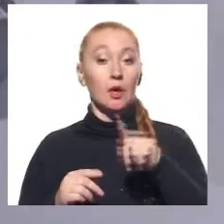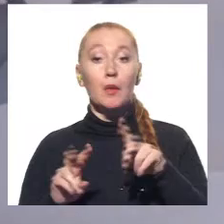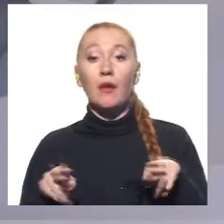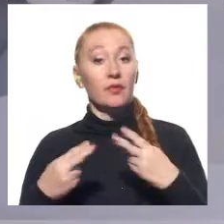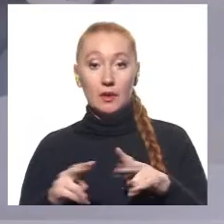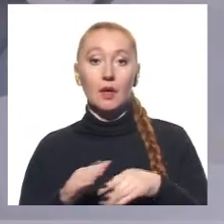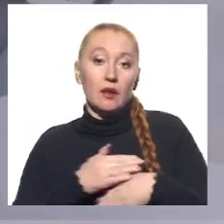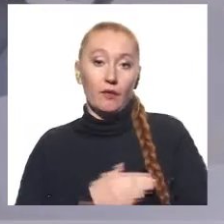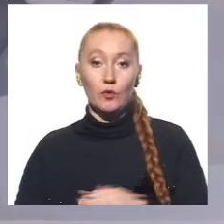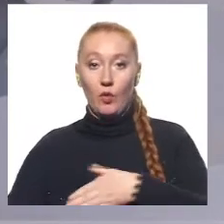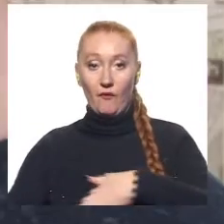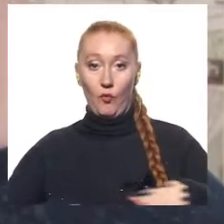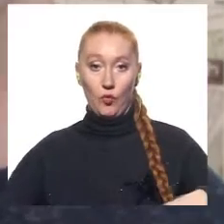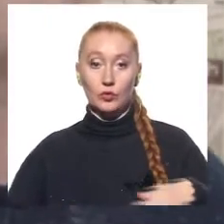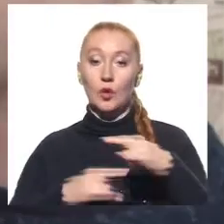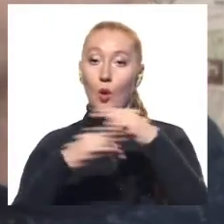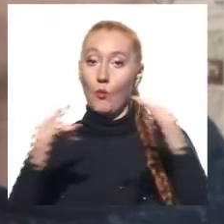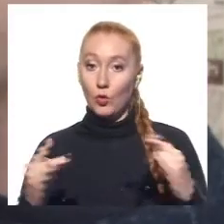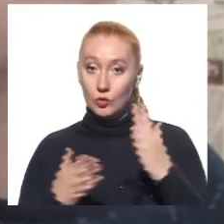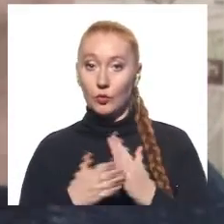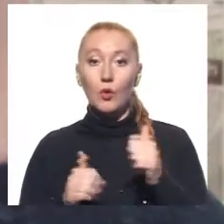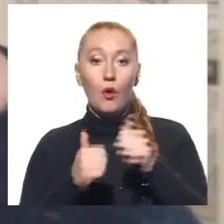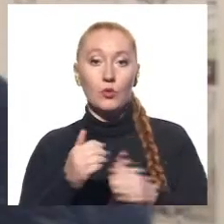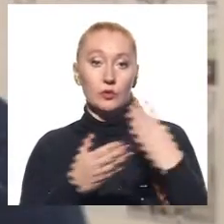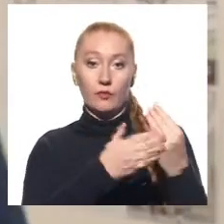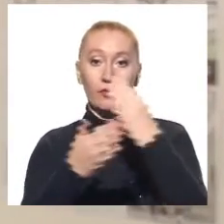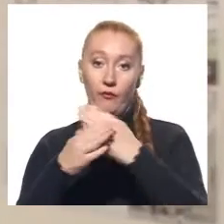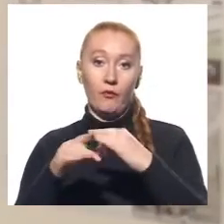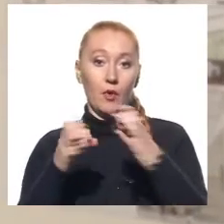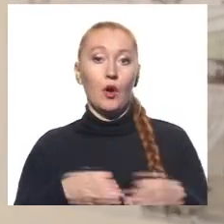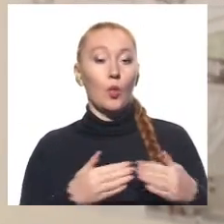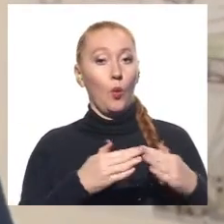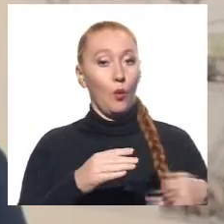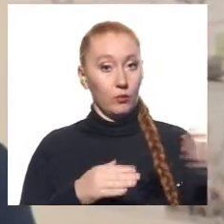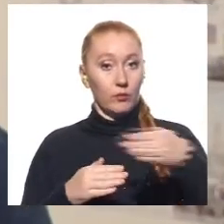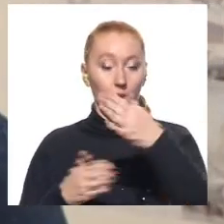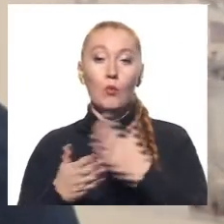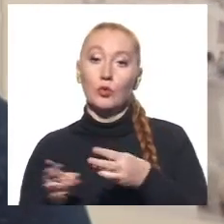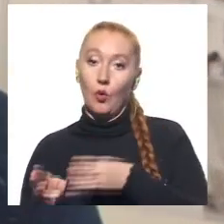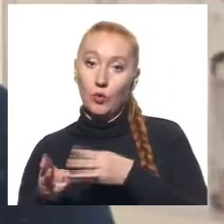потрібно буде навіть виходити на вулицю. Міст буде до кожного корпусу. Взимку він навіть буде опалюватись.